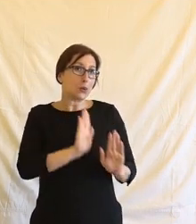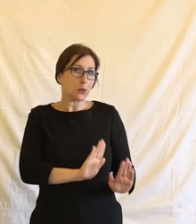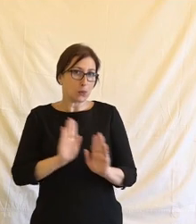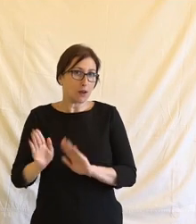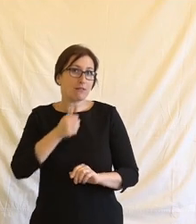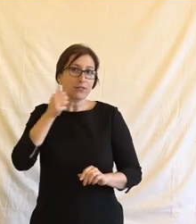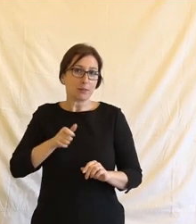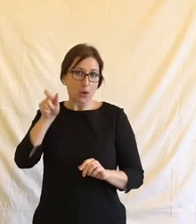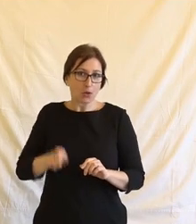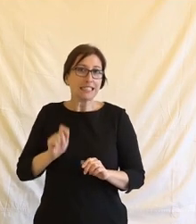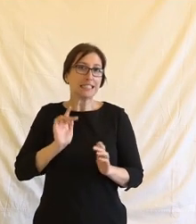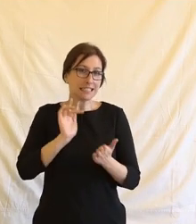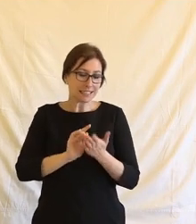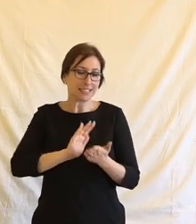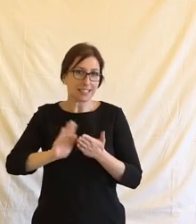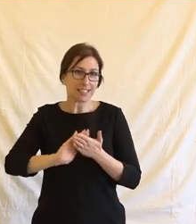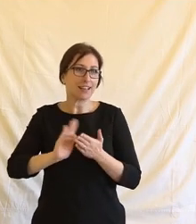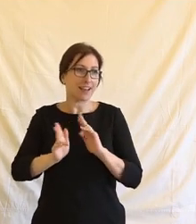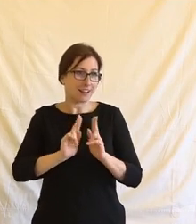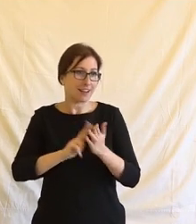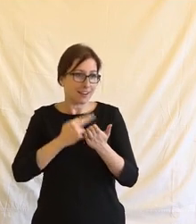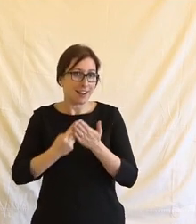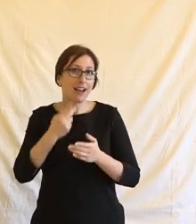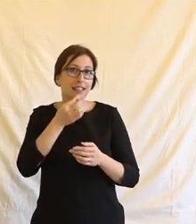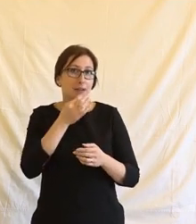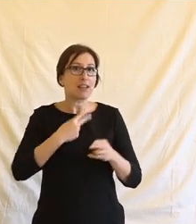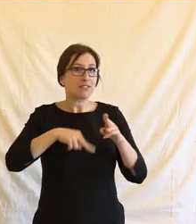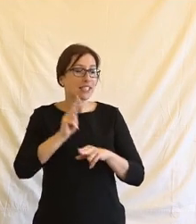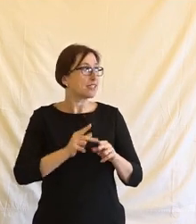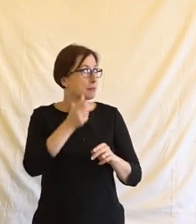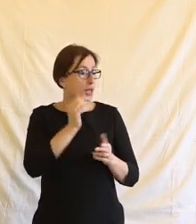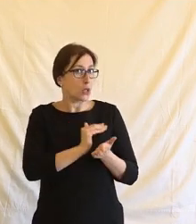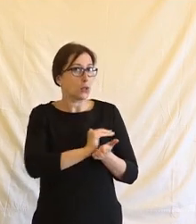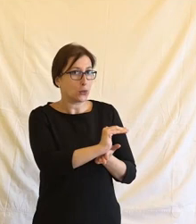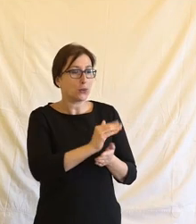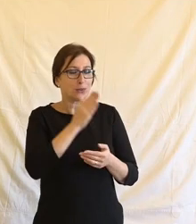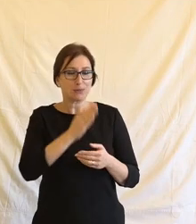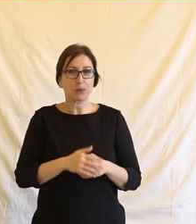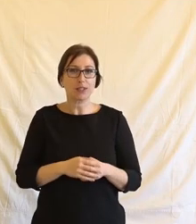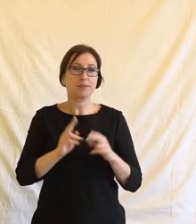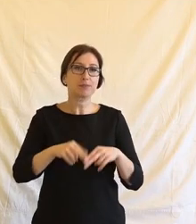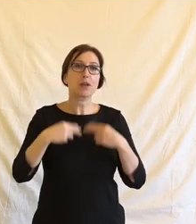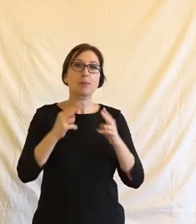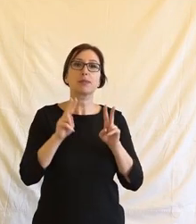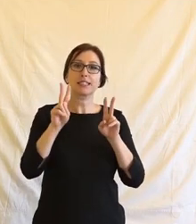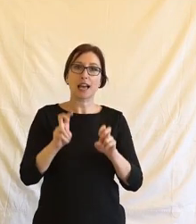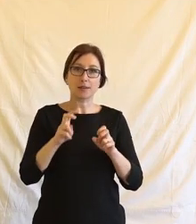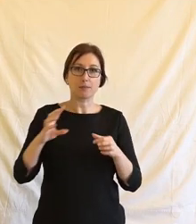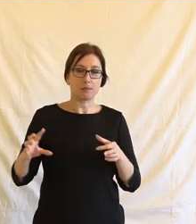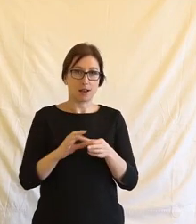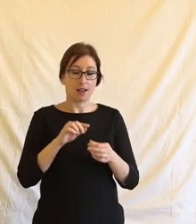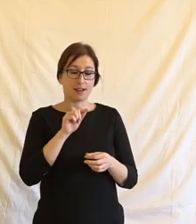oni jsou výborní, stíhají a když tak budu dávat víc minut. Každopádně k těm tématům i k té poslední